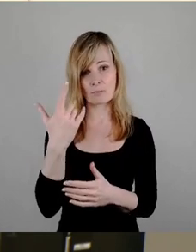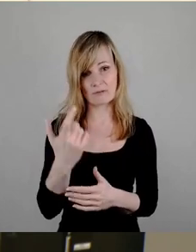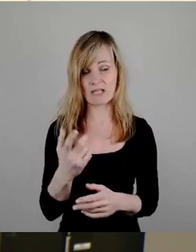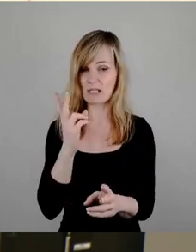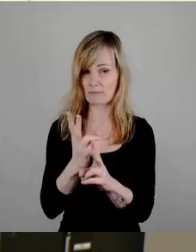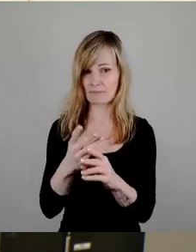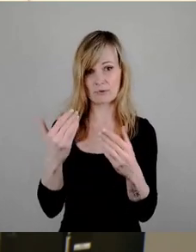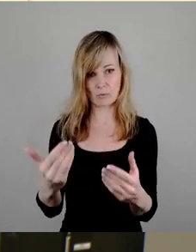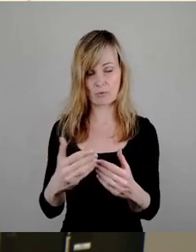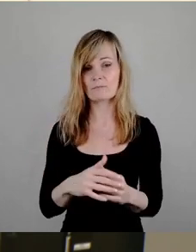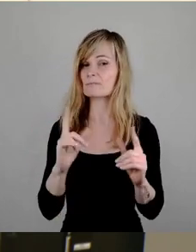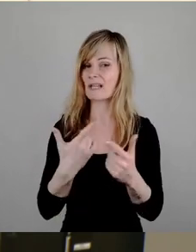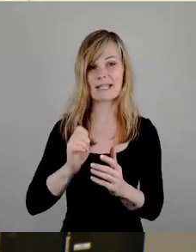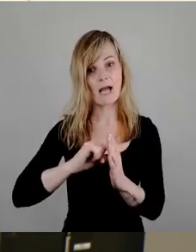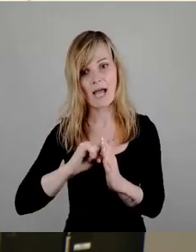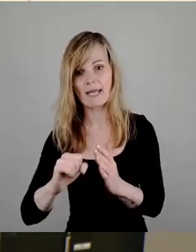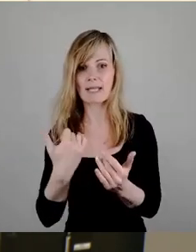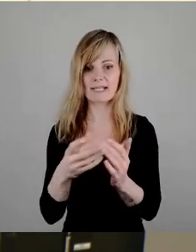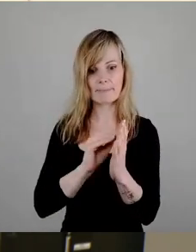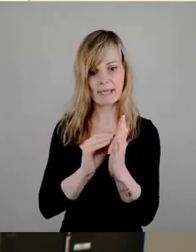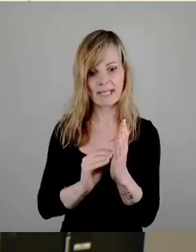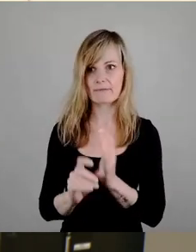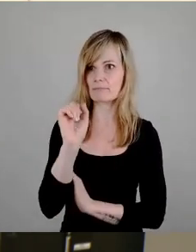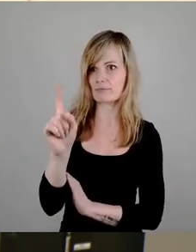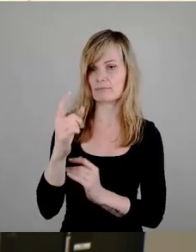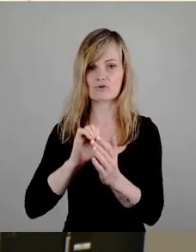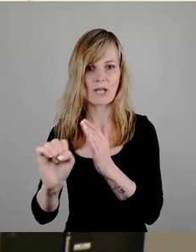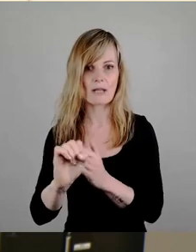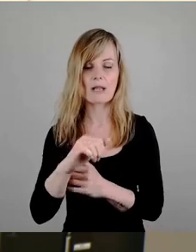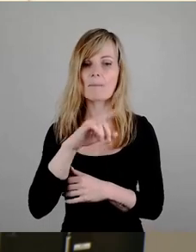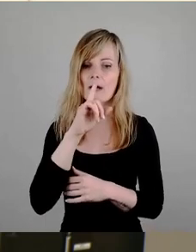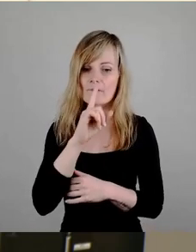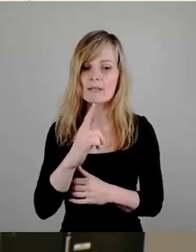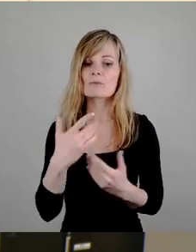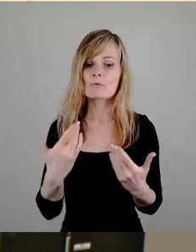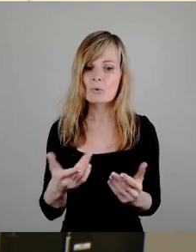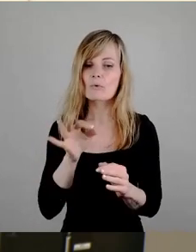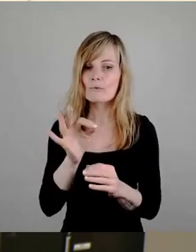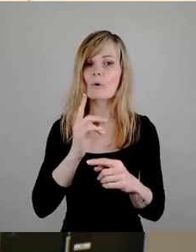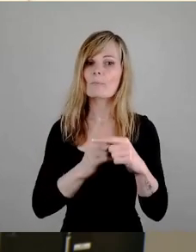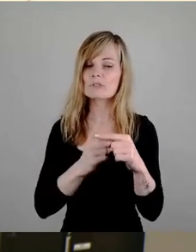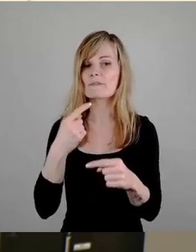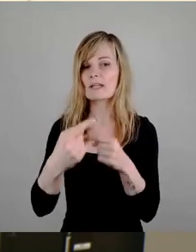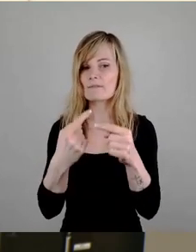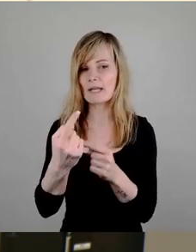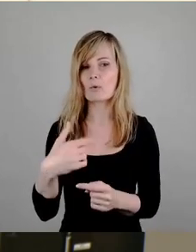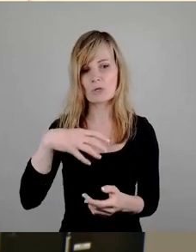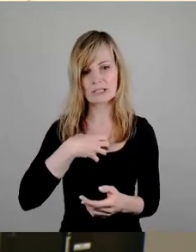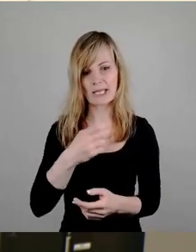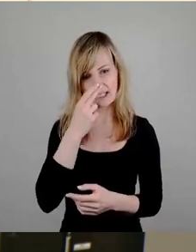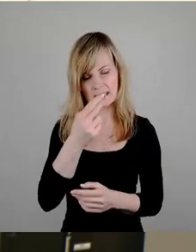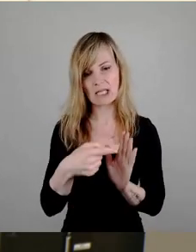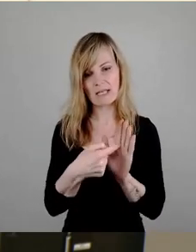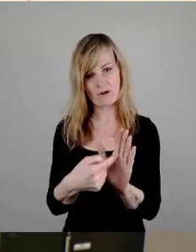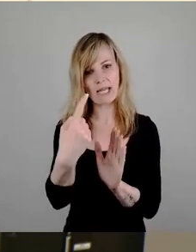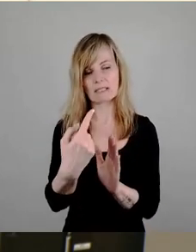es ist auch keine Eile jetzt einen Brief zu schreiben Aber wenn es dazu dient, auf die positiven Entwicklungen der Landeshauptstadt hinzuweisen Dann ist